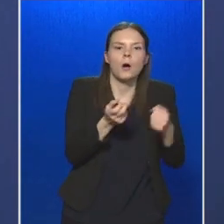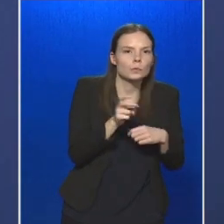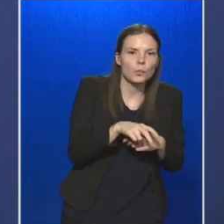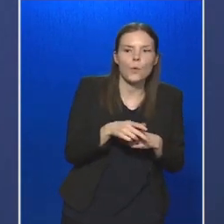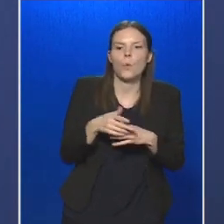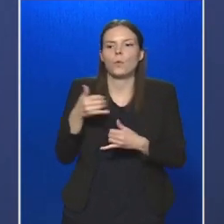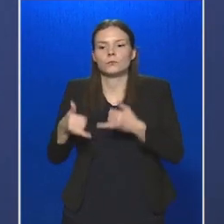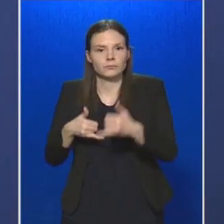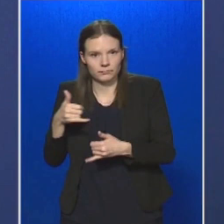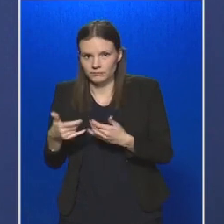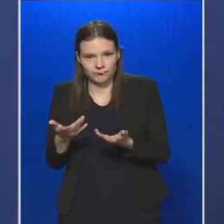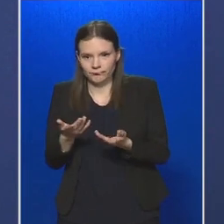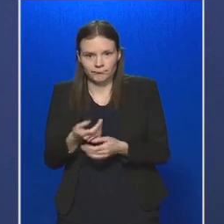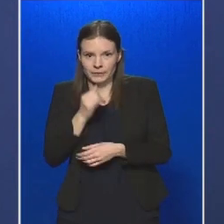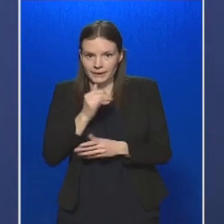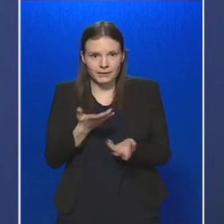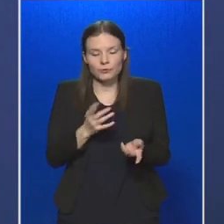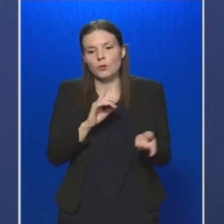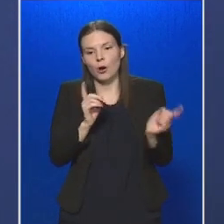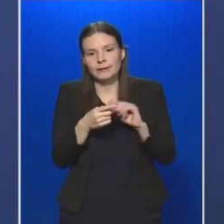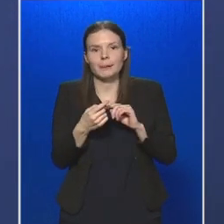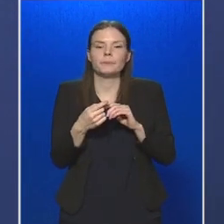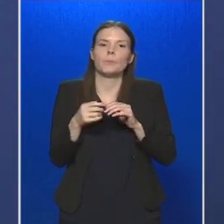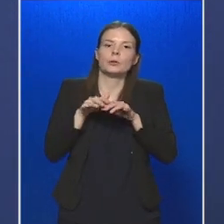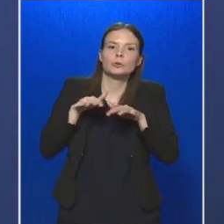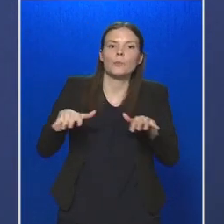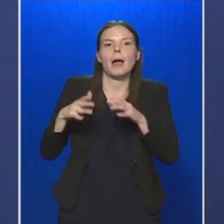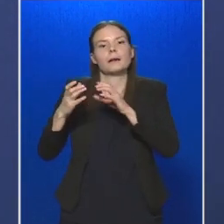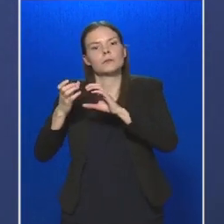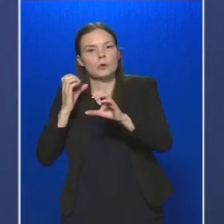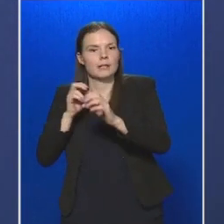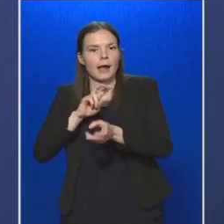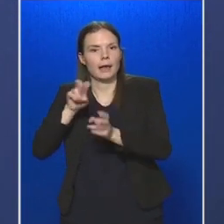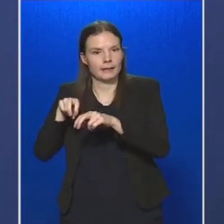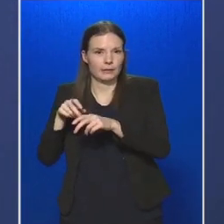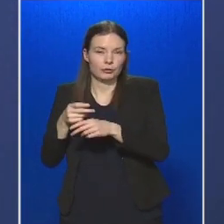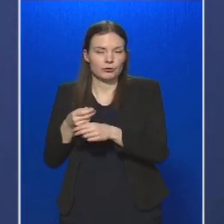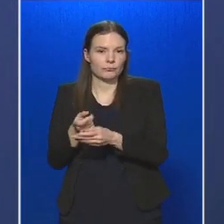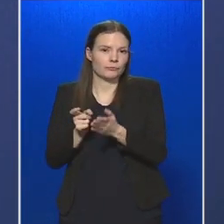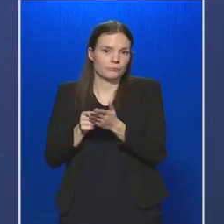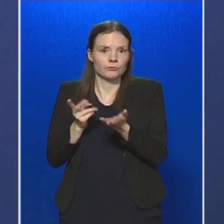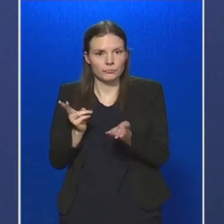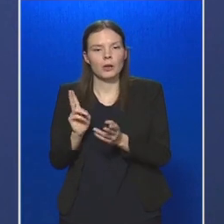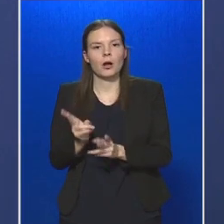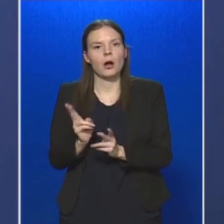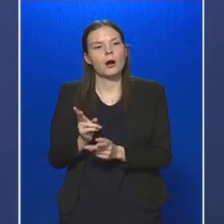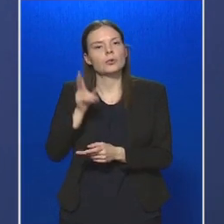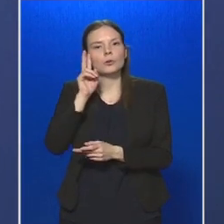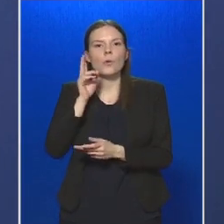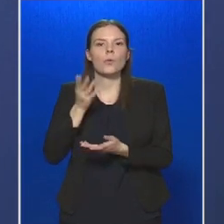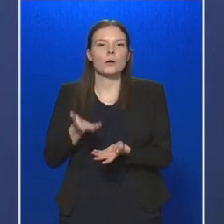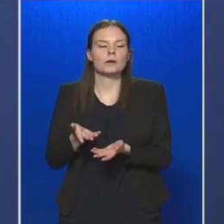kerékpárral járni, hanem a tömegközlekedési eszközöket kell igénybe vennünk, akkor